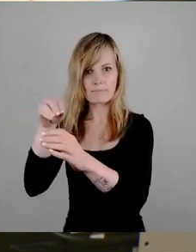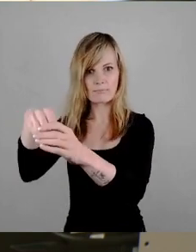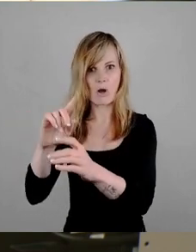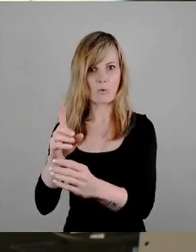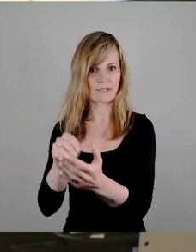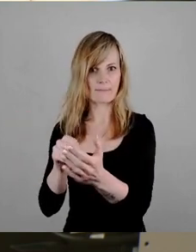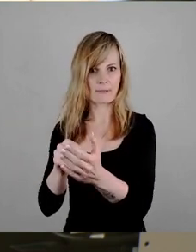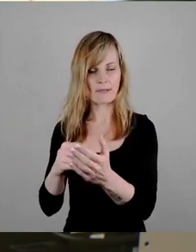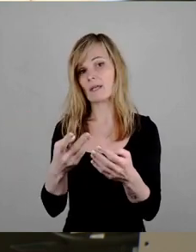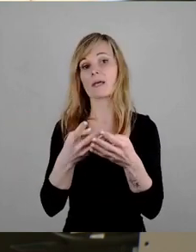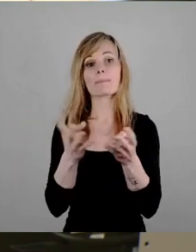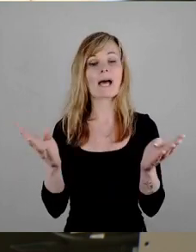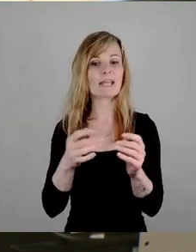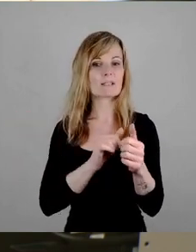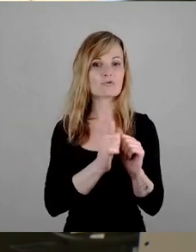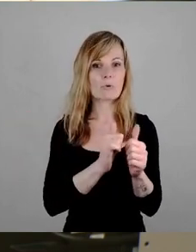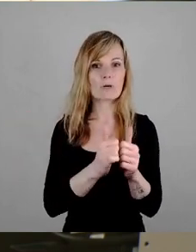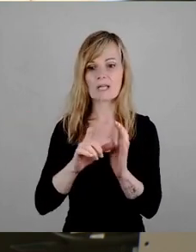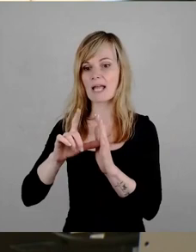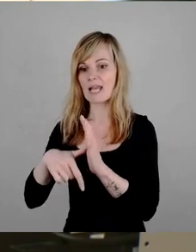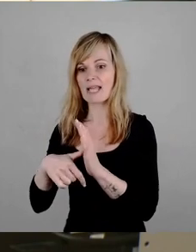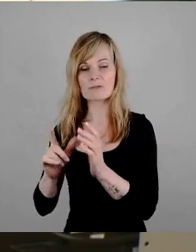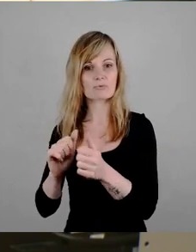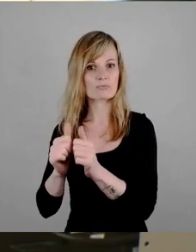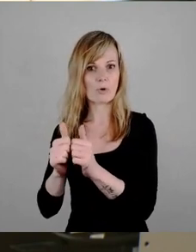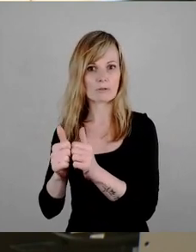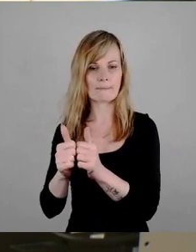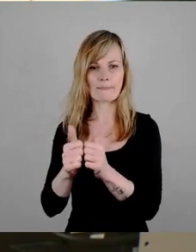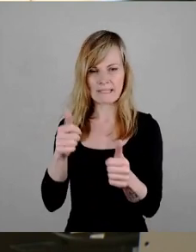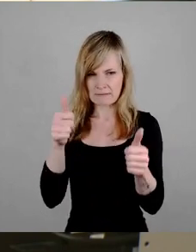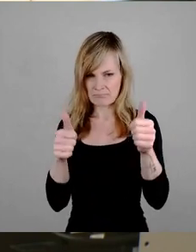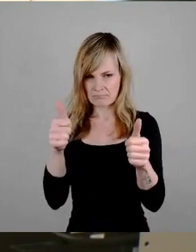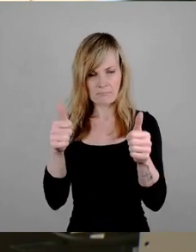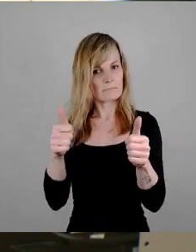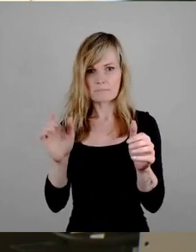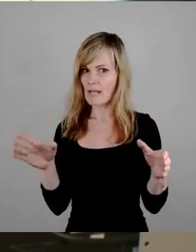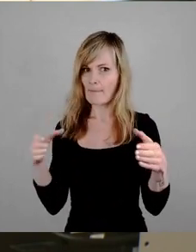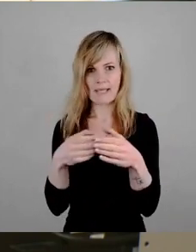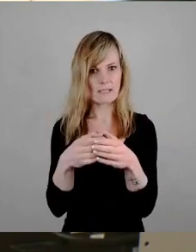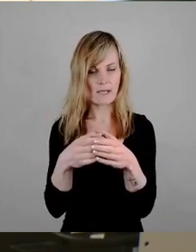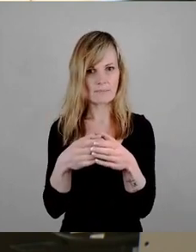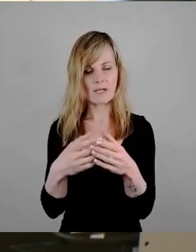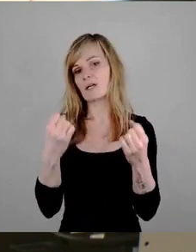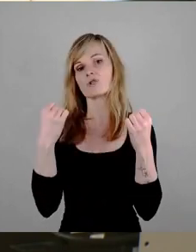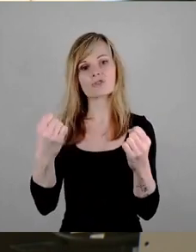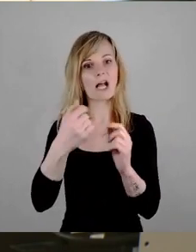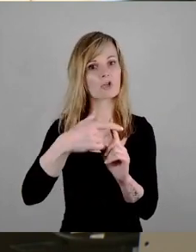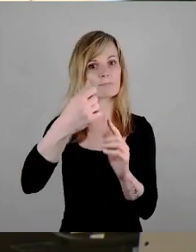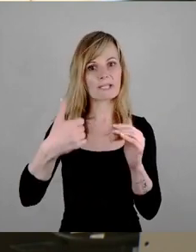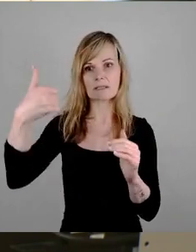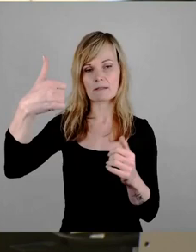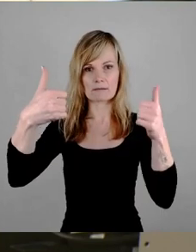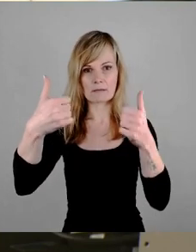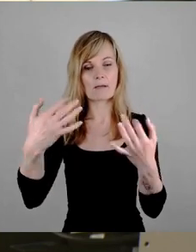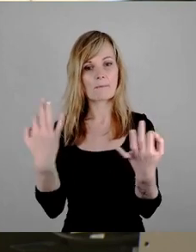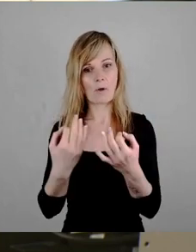Leistungssport, das ist kein Dualismus Sondern das ist was Gemeinsames Denn eine starke Spitze braucht ein starkes Fundament